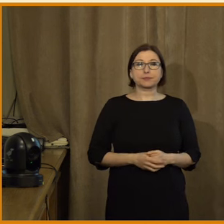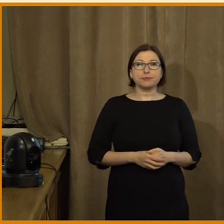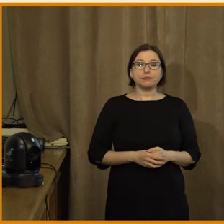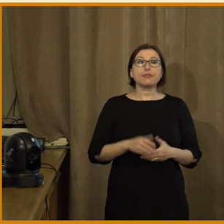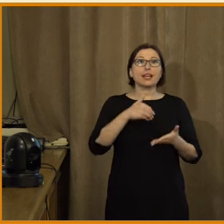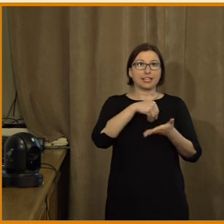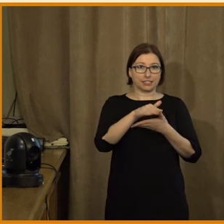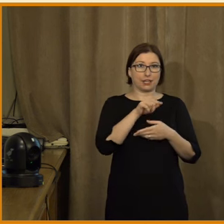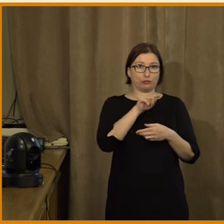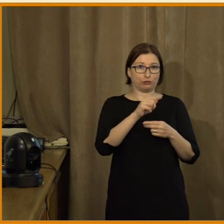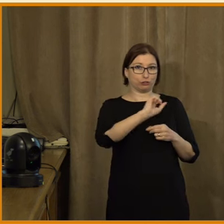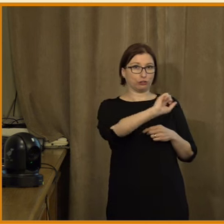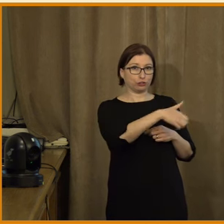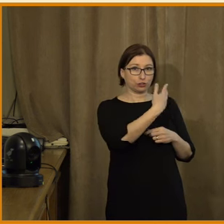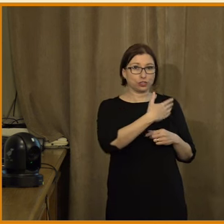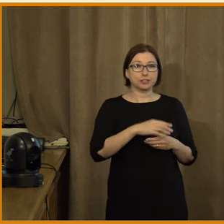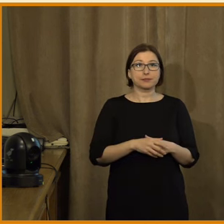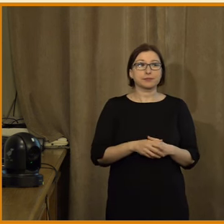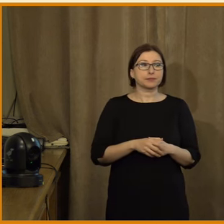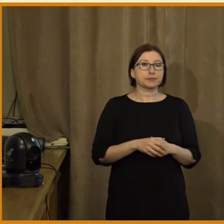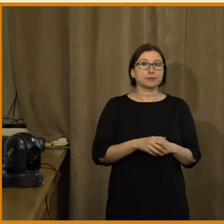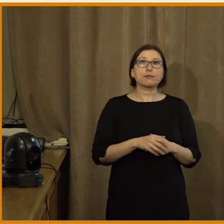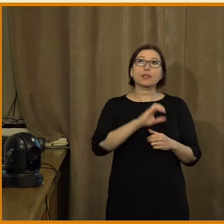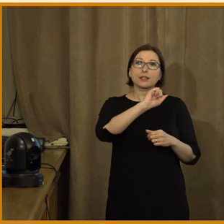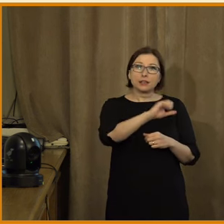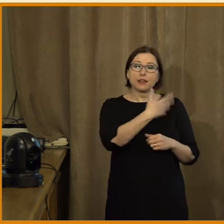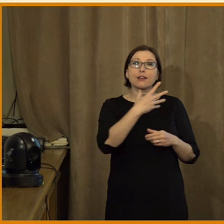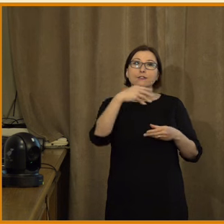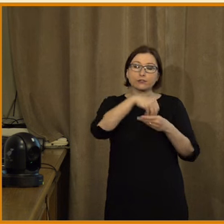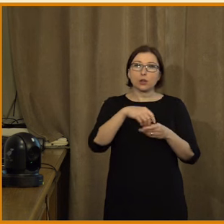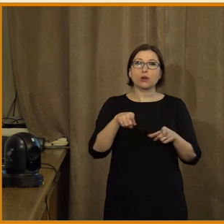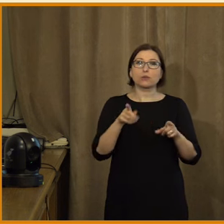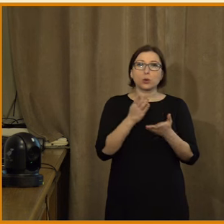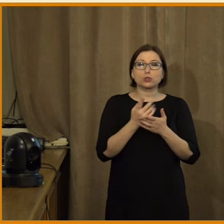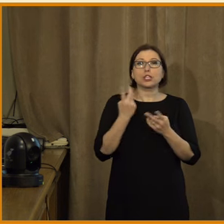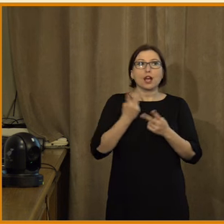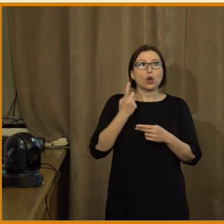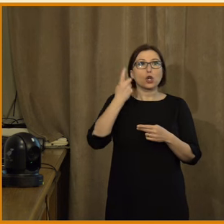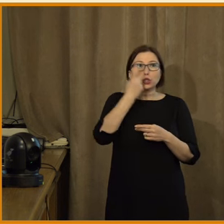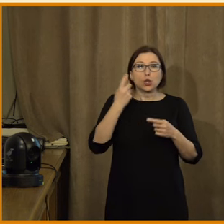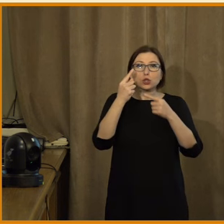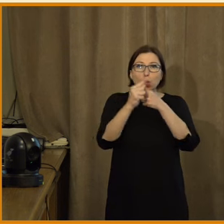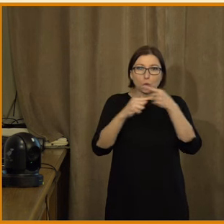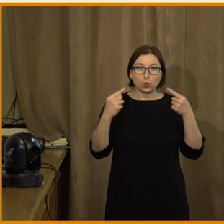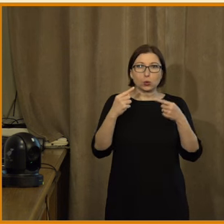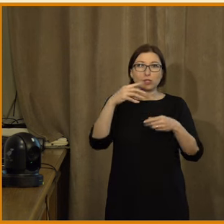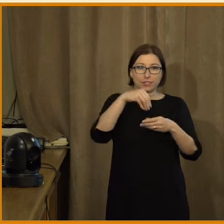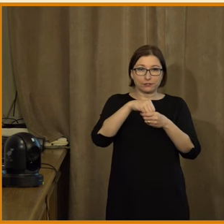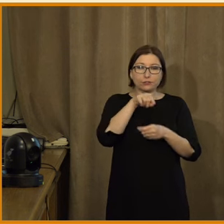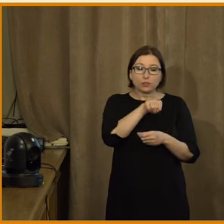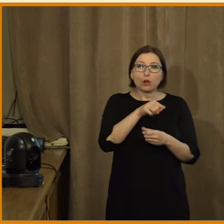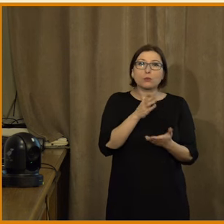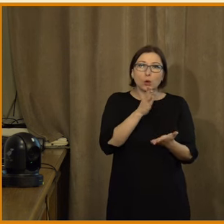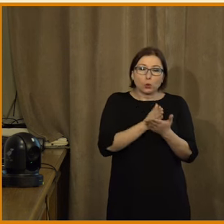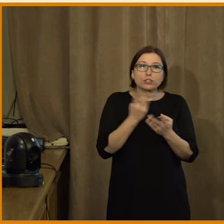Další slajd, poprosím. A ta poslední perspektiva, kterou já jsem se nazvala jako sociokulturní perspektiva, možná by se také dala nazvat třeba